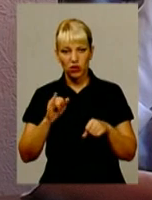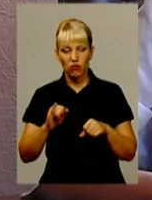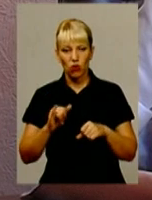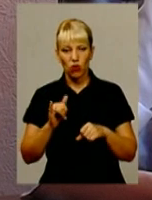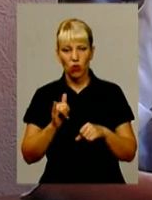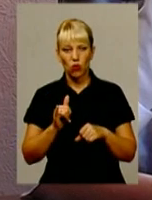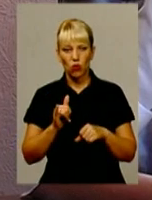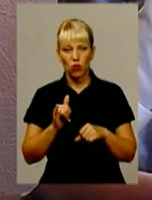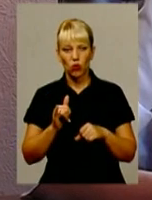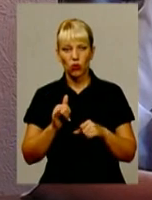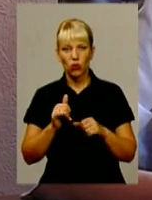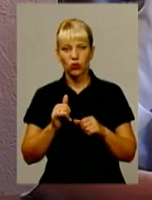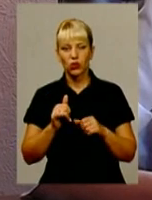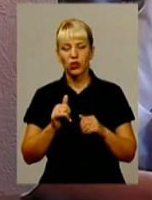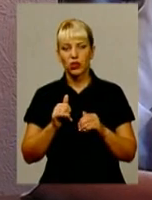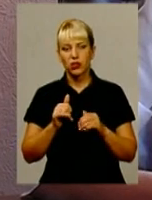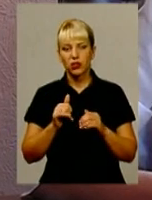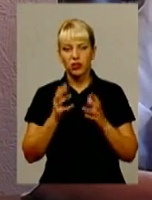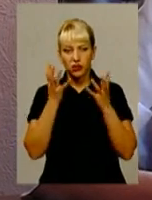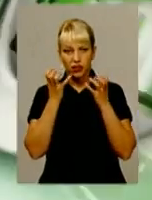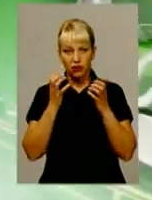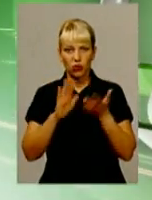тіньовій обстановці.